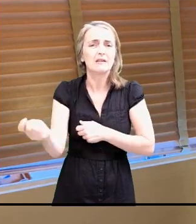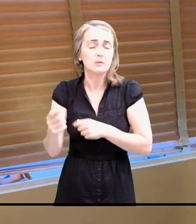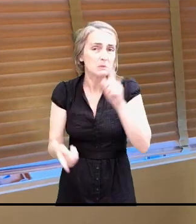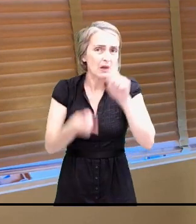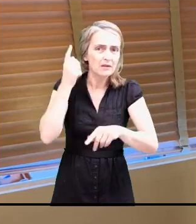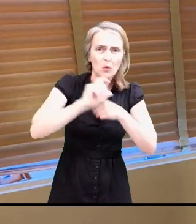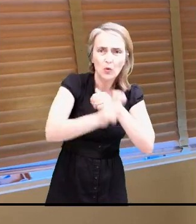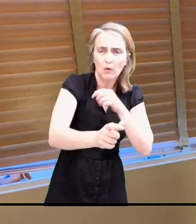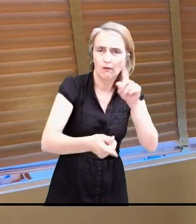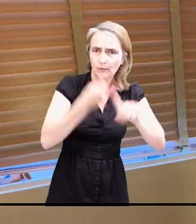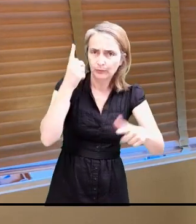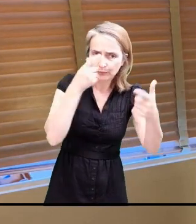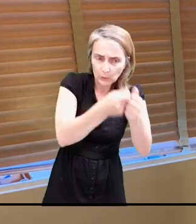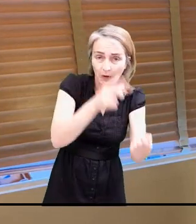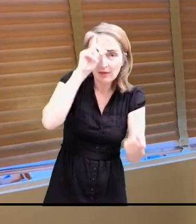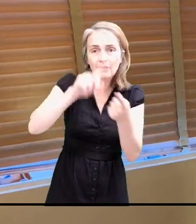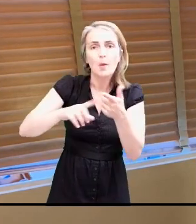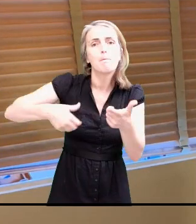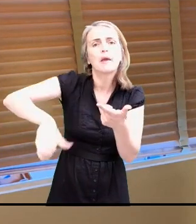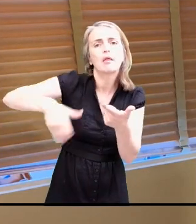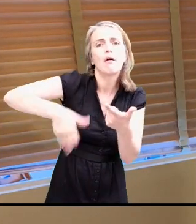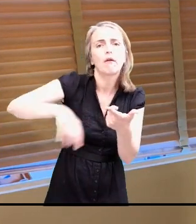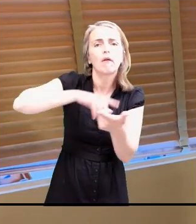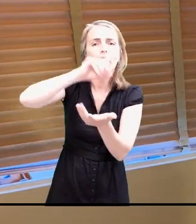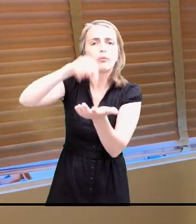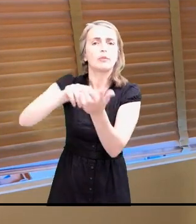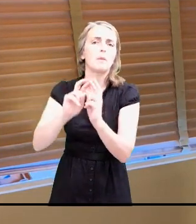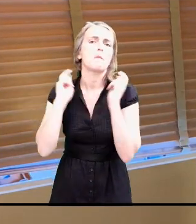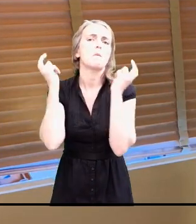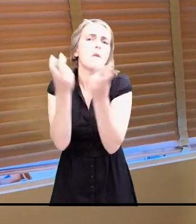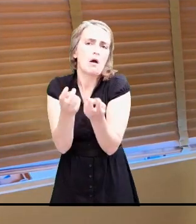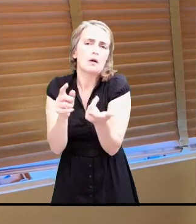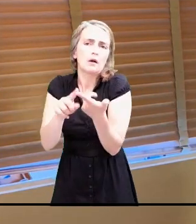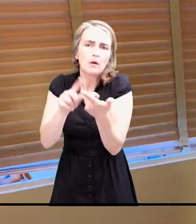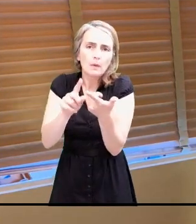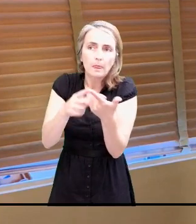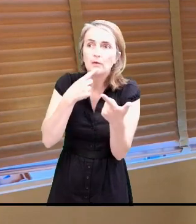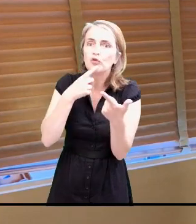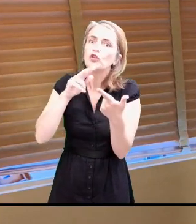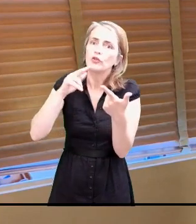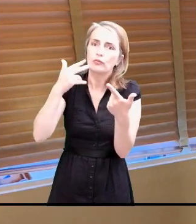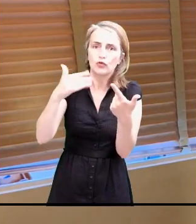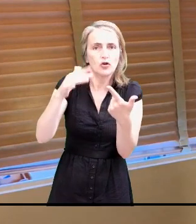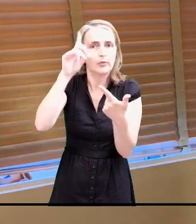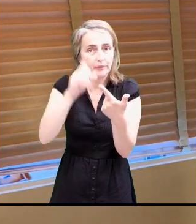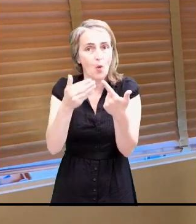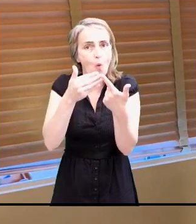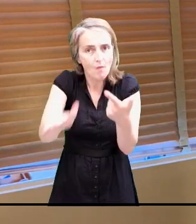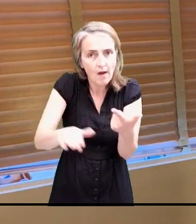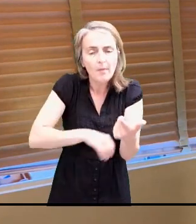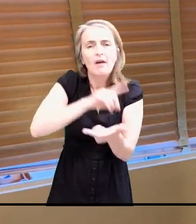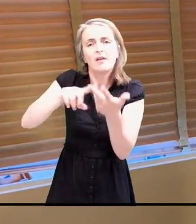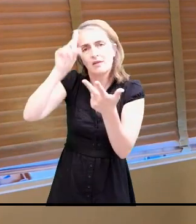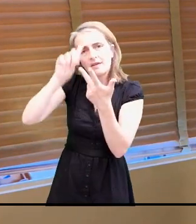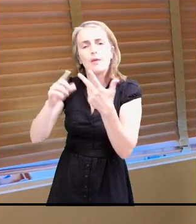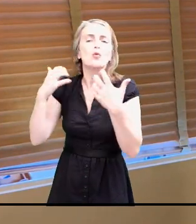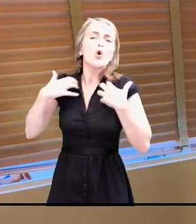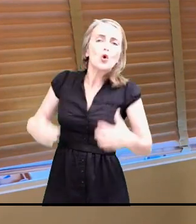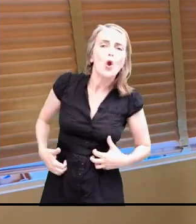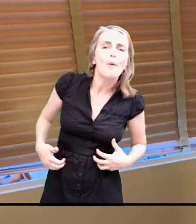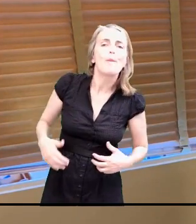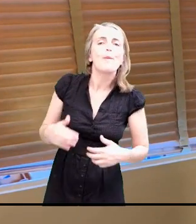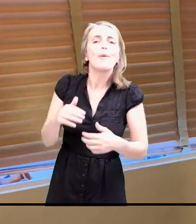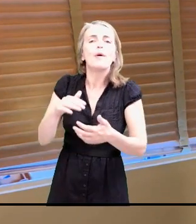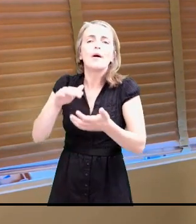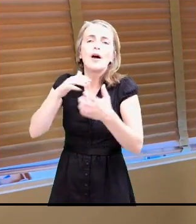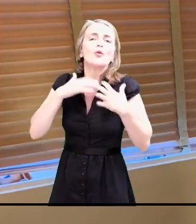Et le parc public a été rouvert à la pétanque. On va attendre un peu pour ouvrir les clubhouse. Mais petit à petit, tout va